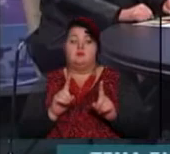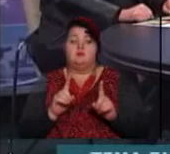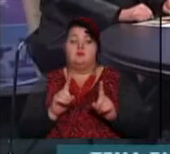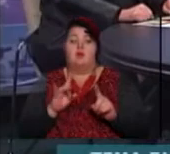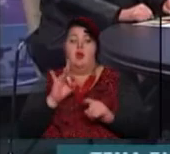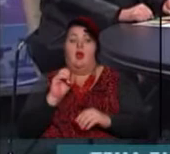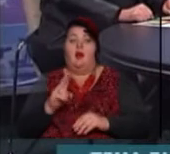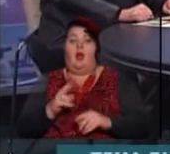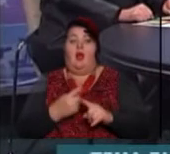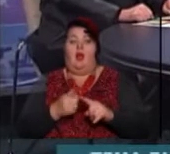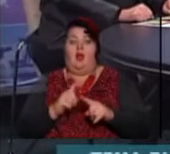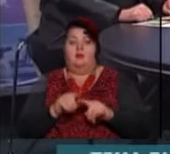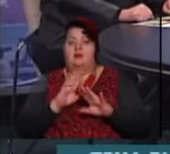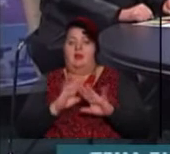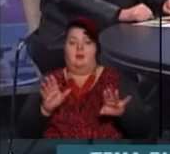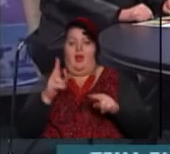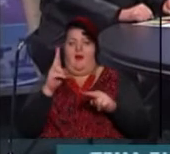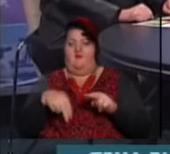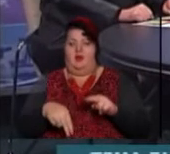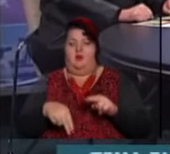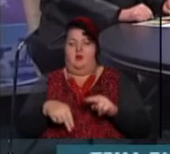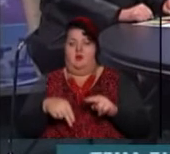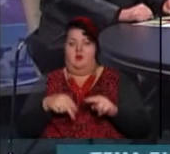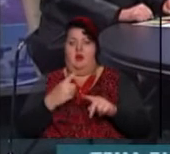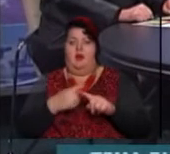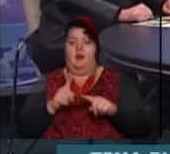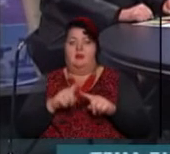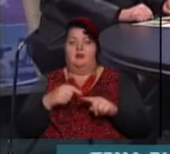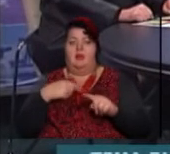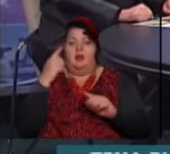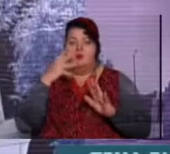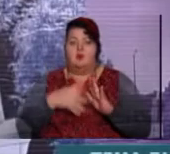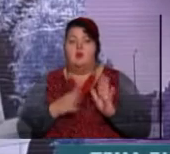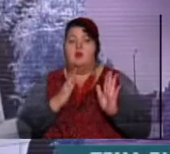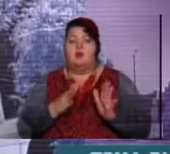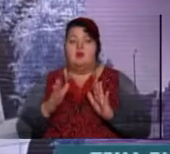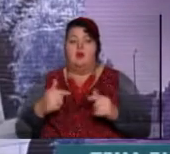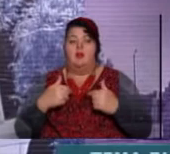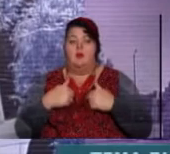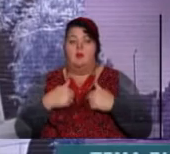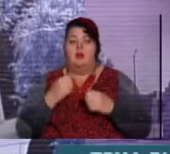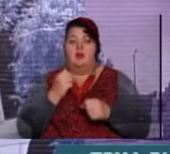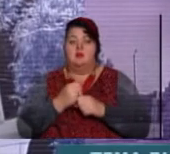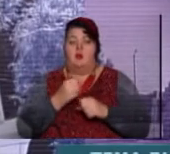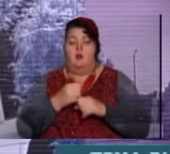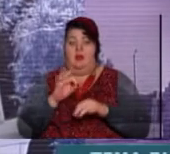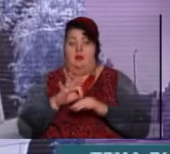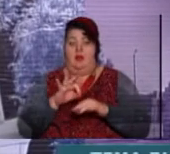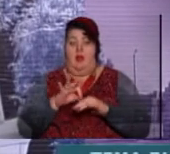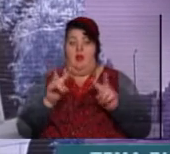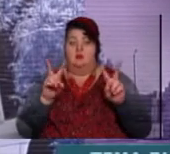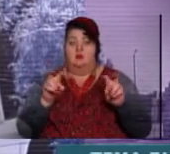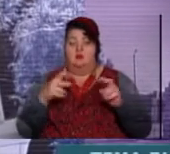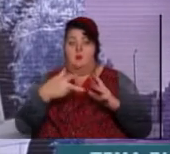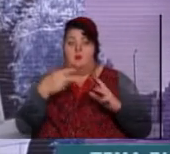рак це не вирок. я це зрозуміла, тільки мені зробили діагноз, пункт,